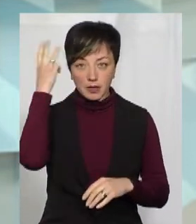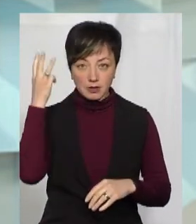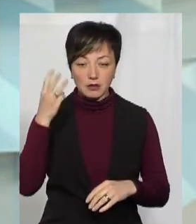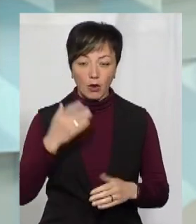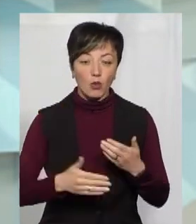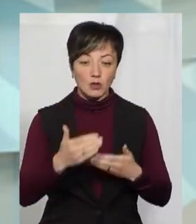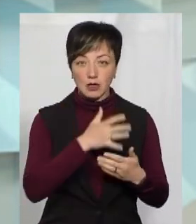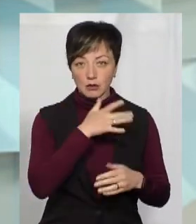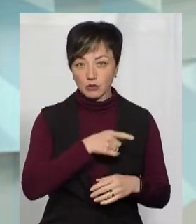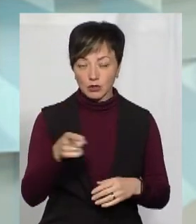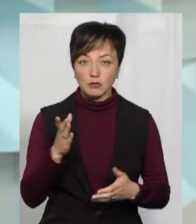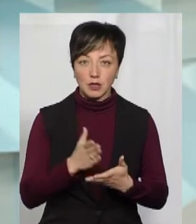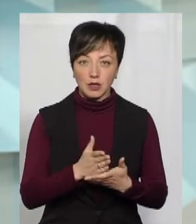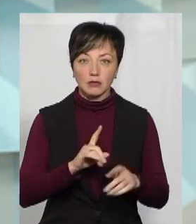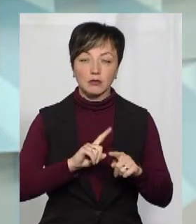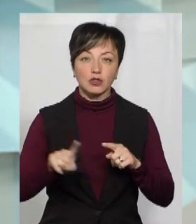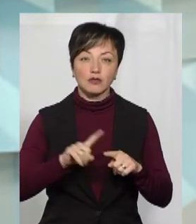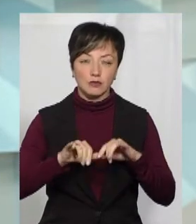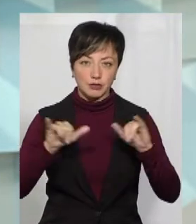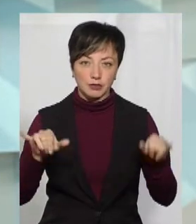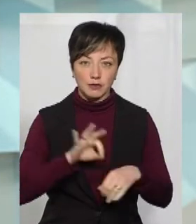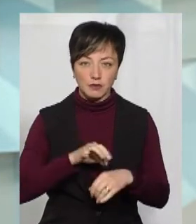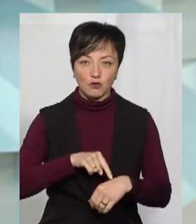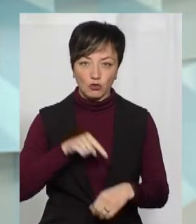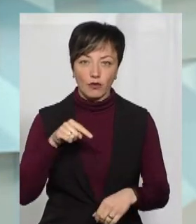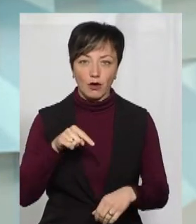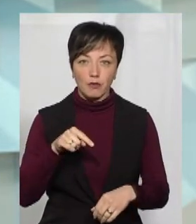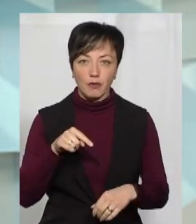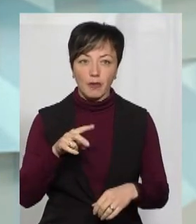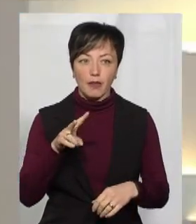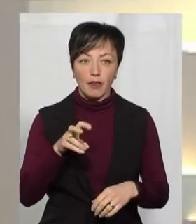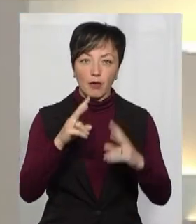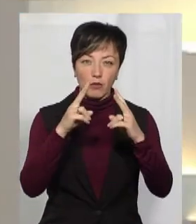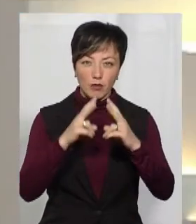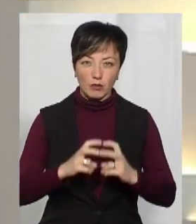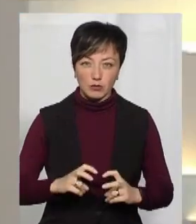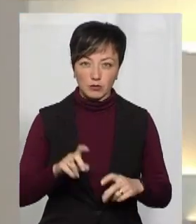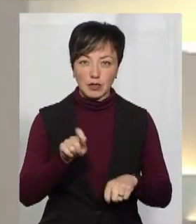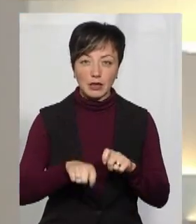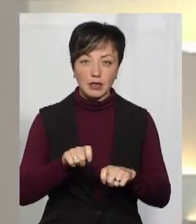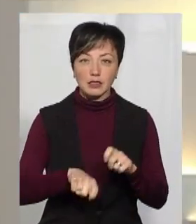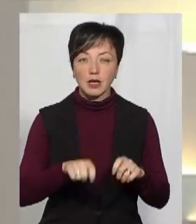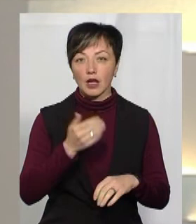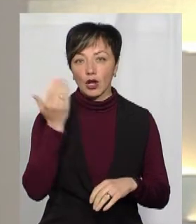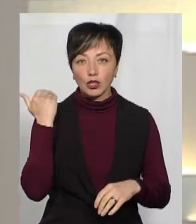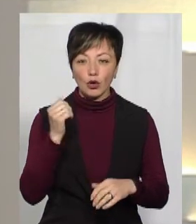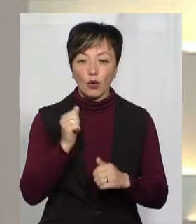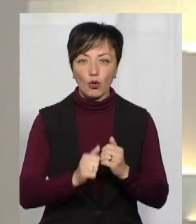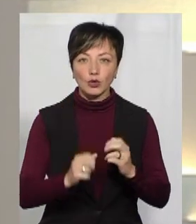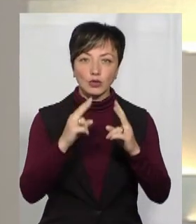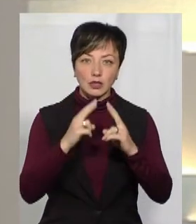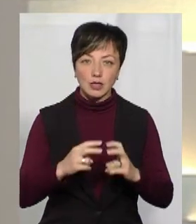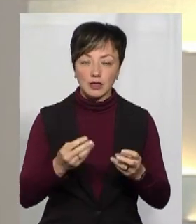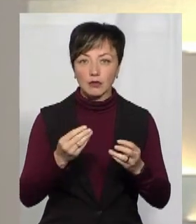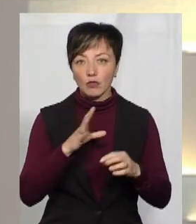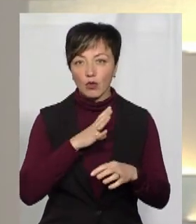останнім часом є пришвидшення поширення захворюваності. Це ми відчуваємо на проведених дослідженнях. Якщо раніше кожне дослідження